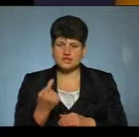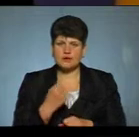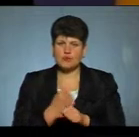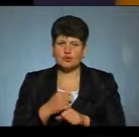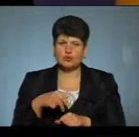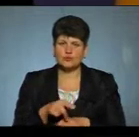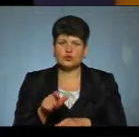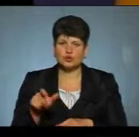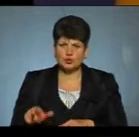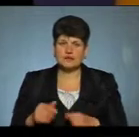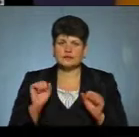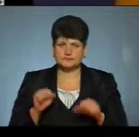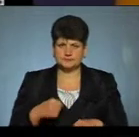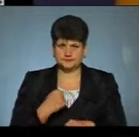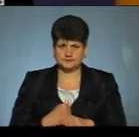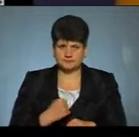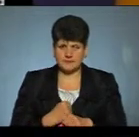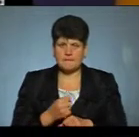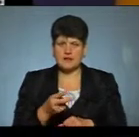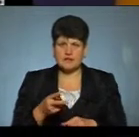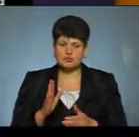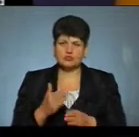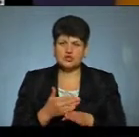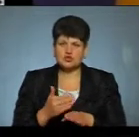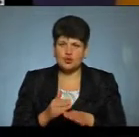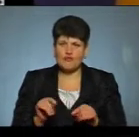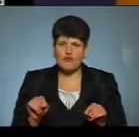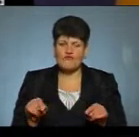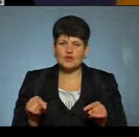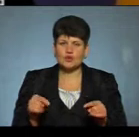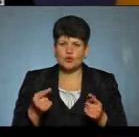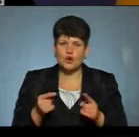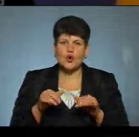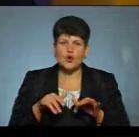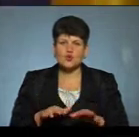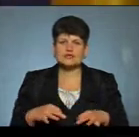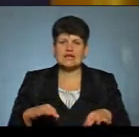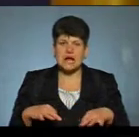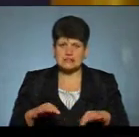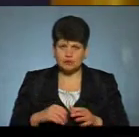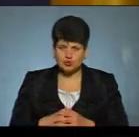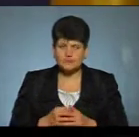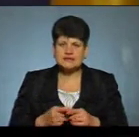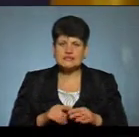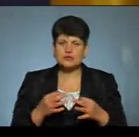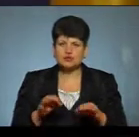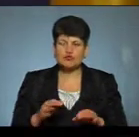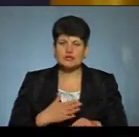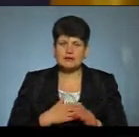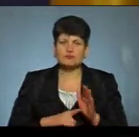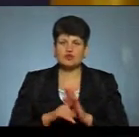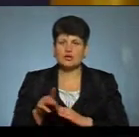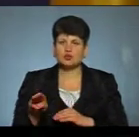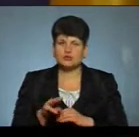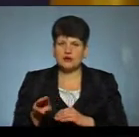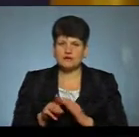підуть люди працездатного віку. Паралельно буде частково відновлюватись рух громадського транспорту. Це дозволить нам вже з початку травня